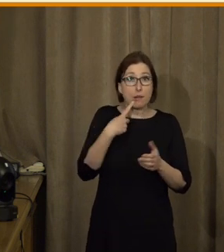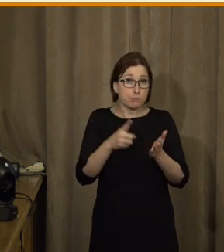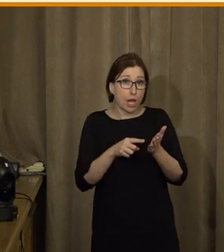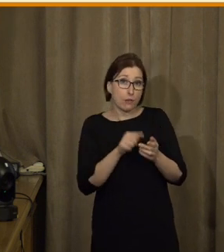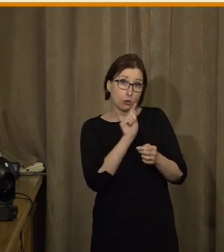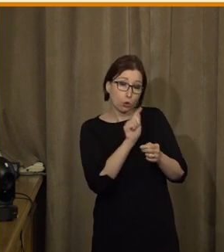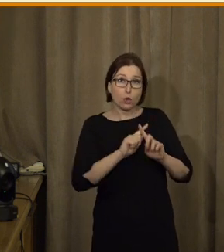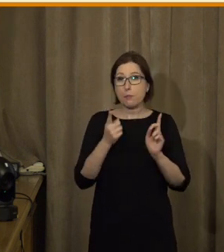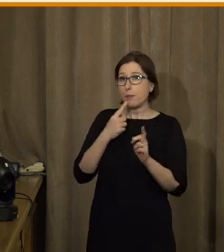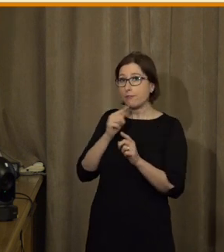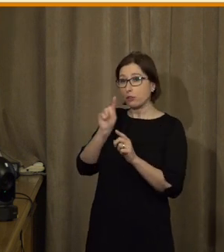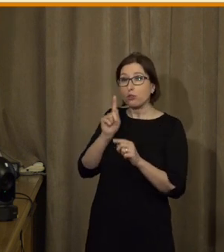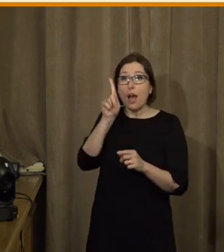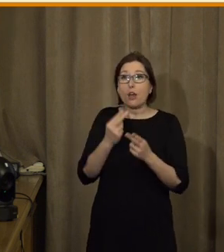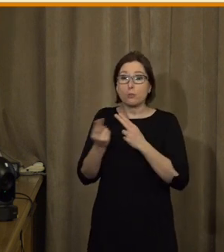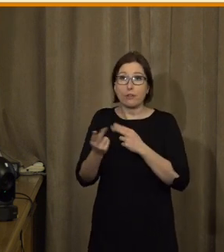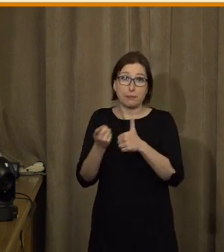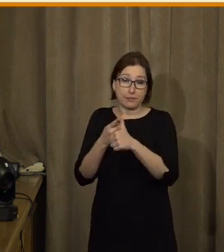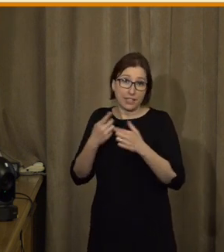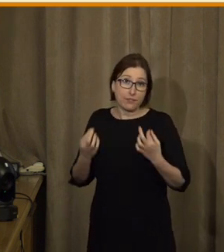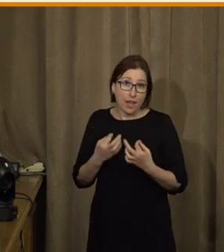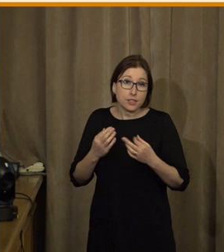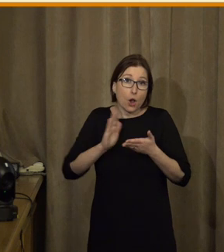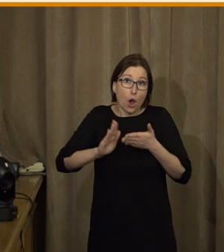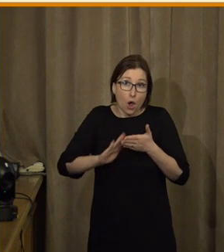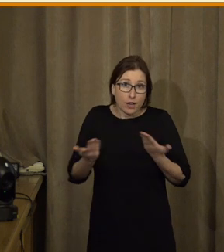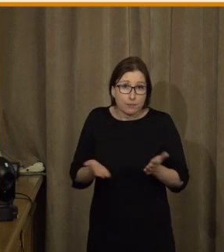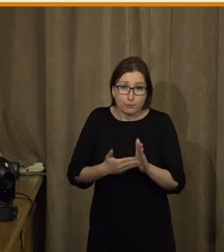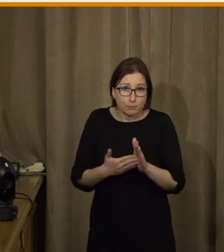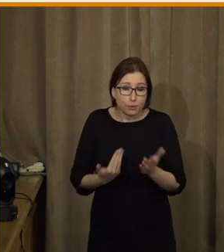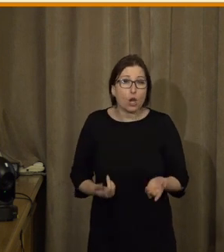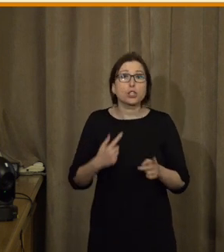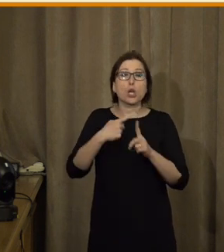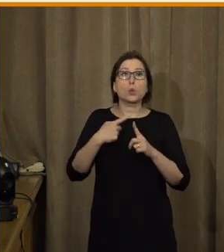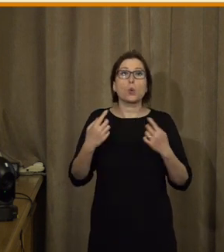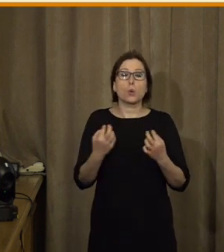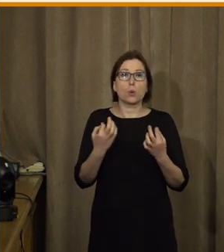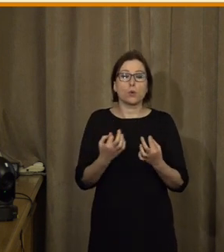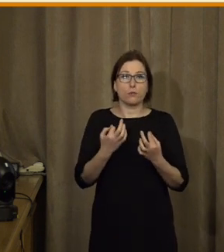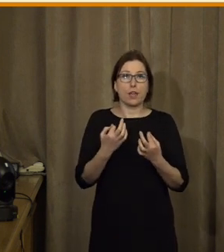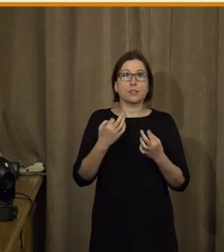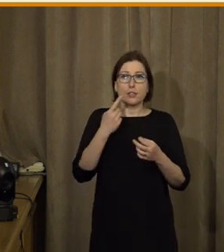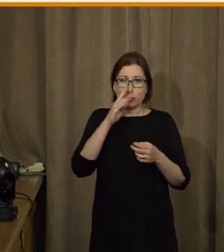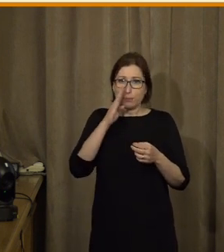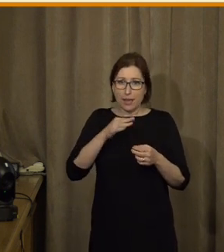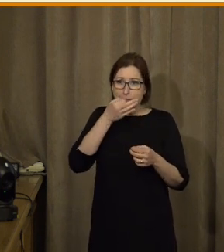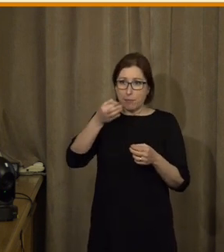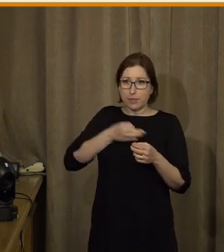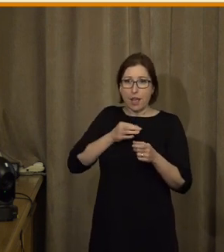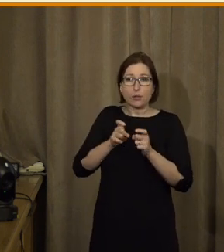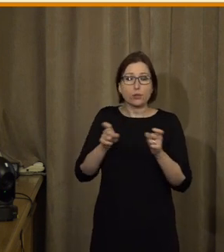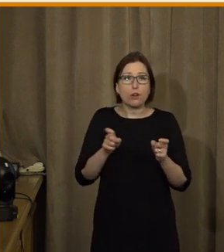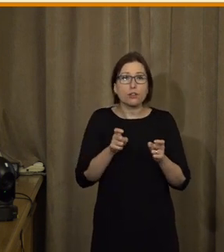má být takhle nebo takhle, ale odpovědí je, tak za prvé to chcete narychlo, za druhé na to, ta otázka je položena špatně, protože